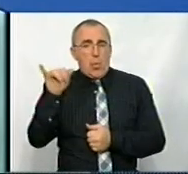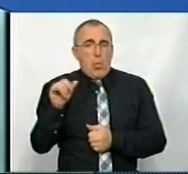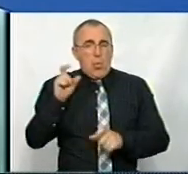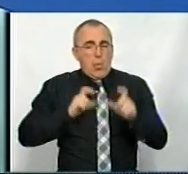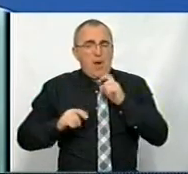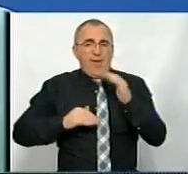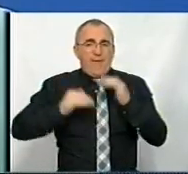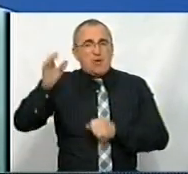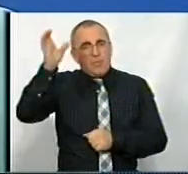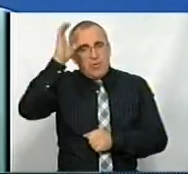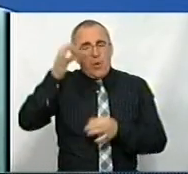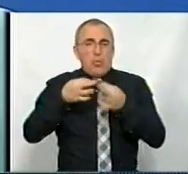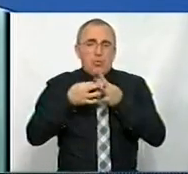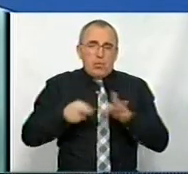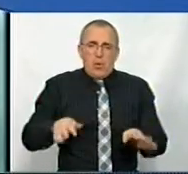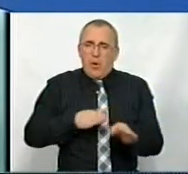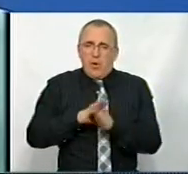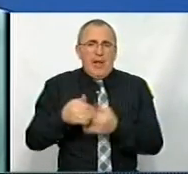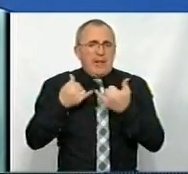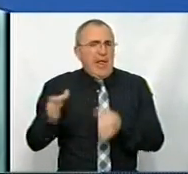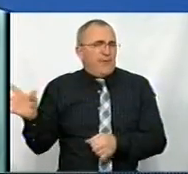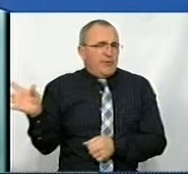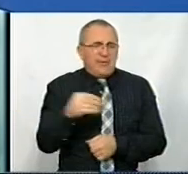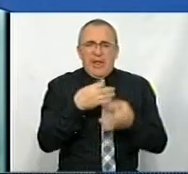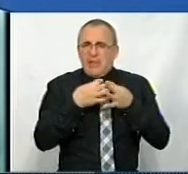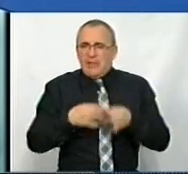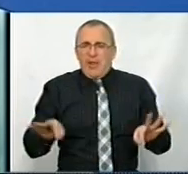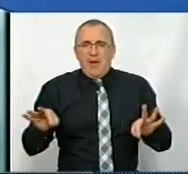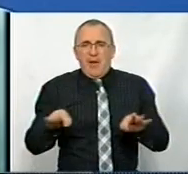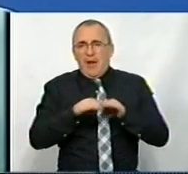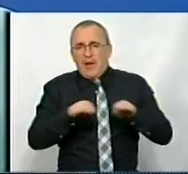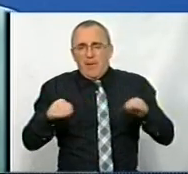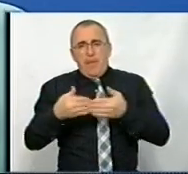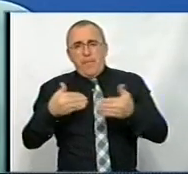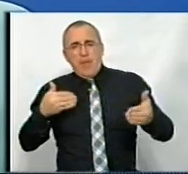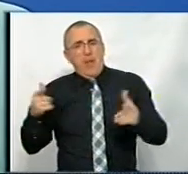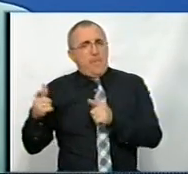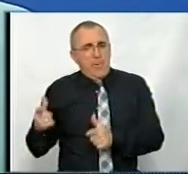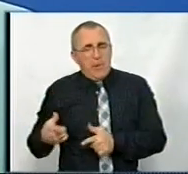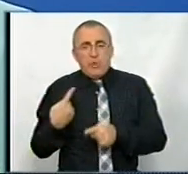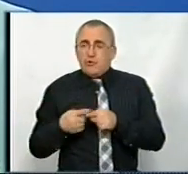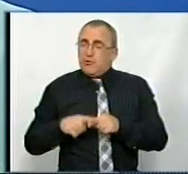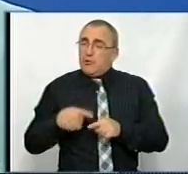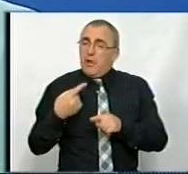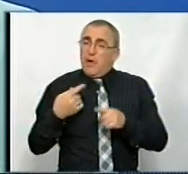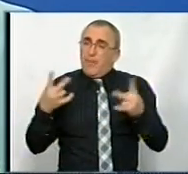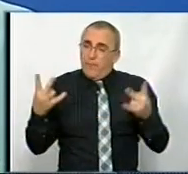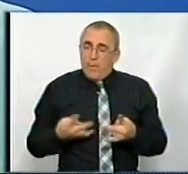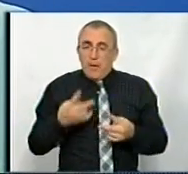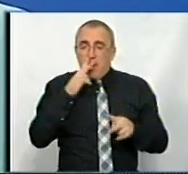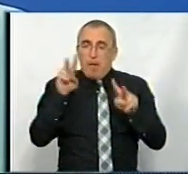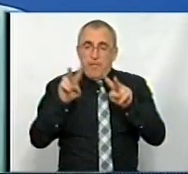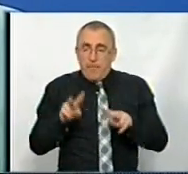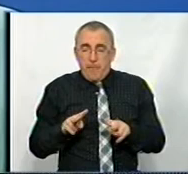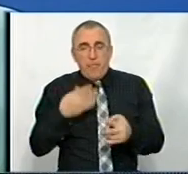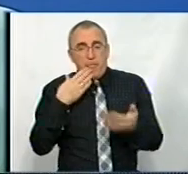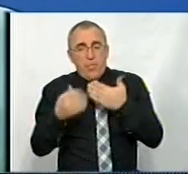Вища освіта доступна абсолютно для всіх, незалежно від рівня попередньої підготовки? Чи все ж варто переглядати